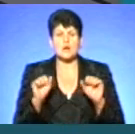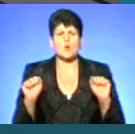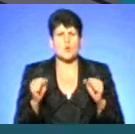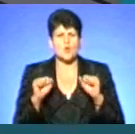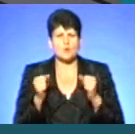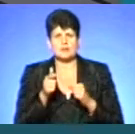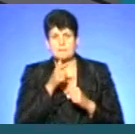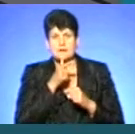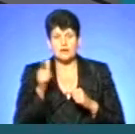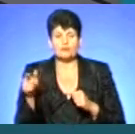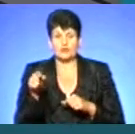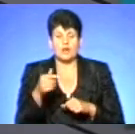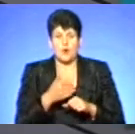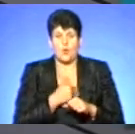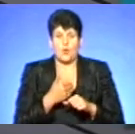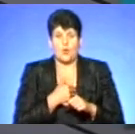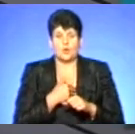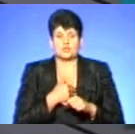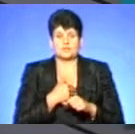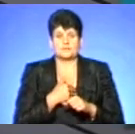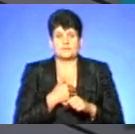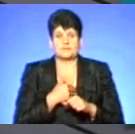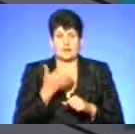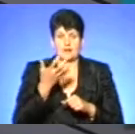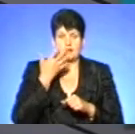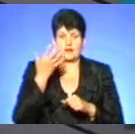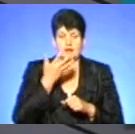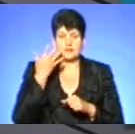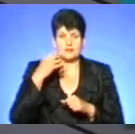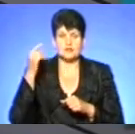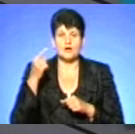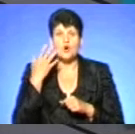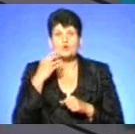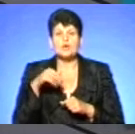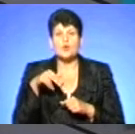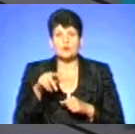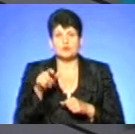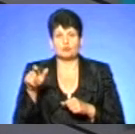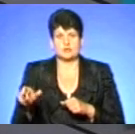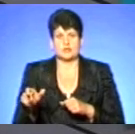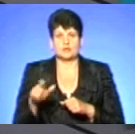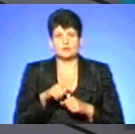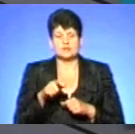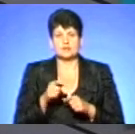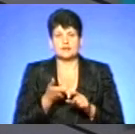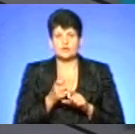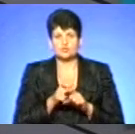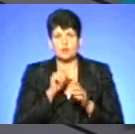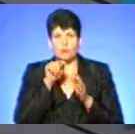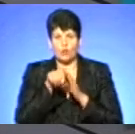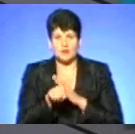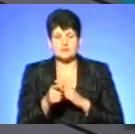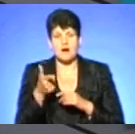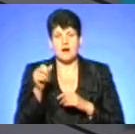чагарник, правда? А по галявині залюбки, бігають діти, ходять люди. А гадюка виходить на цю територію для того,